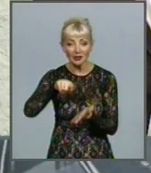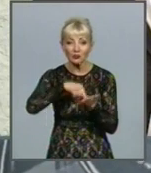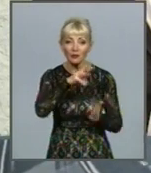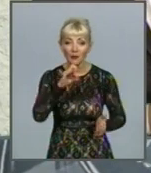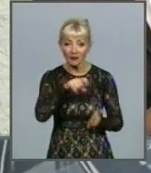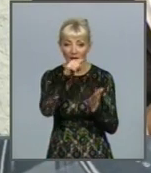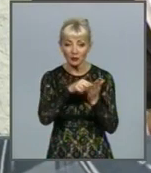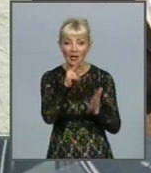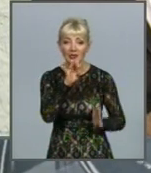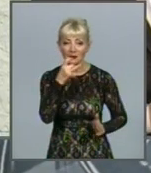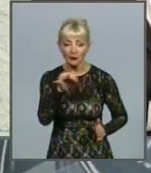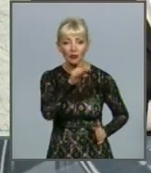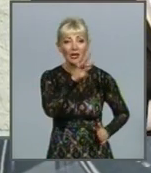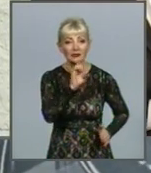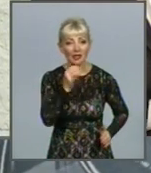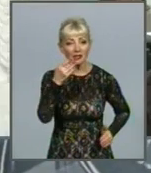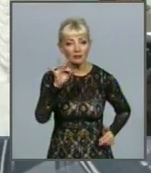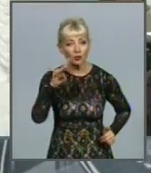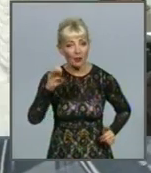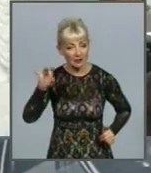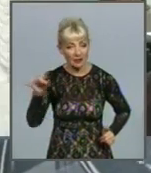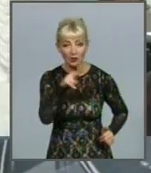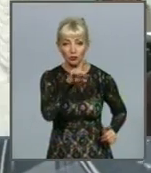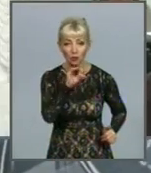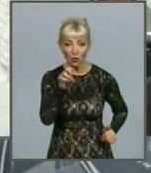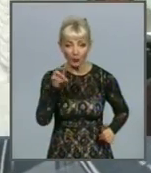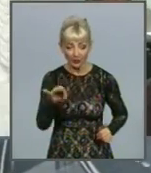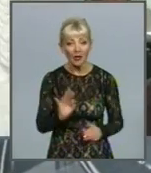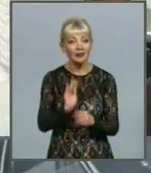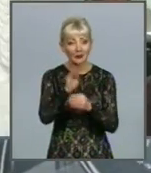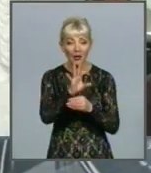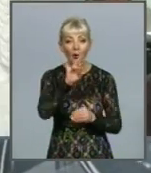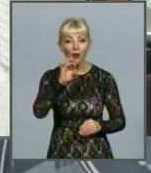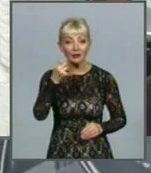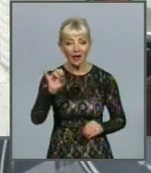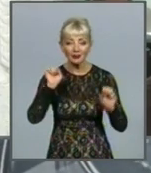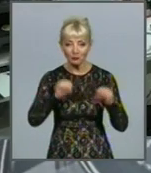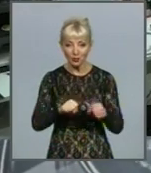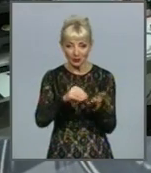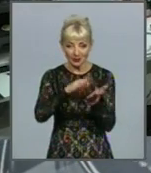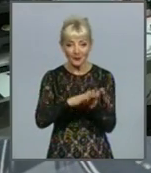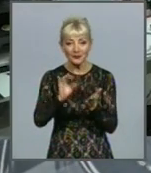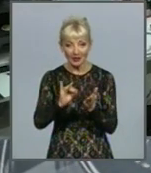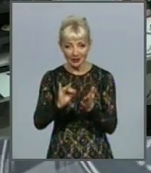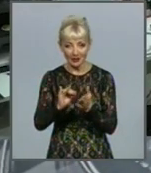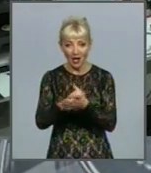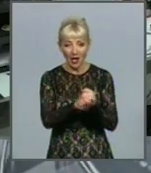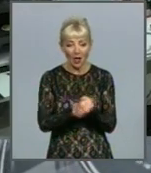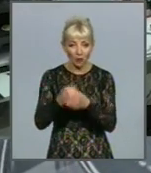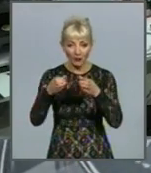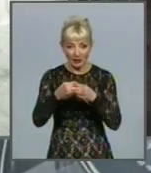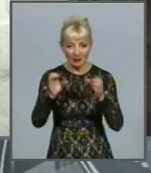голови з питань цифрової трансформації Олег Дробот. До всього, додає, онлайн можна зареєструвати і товариство з обмеженою